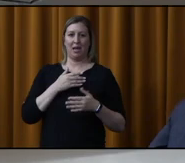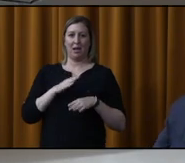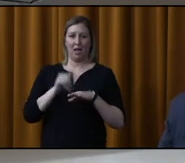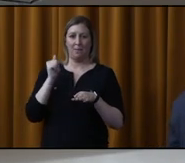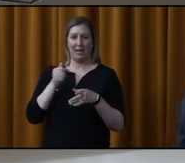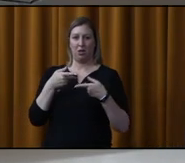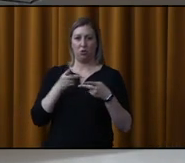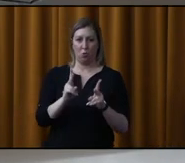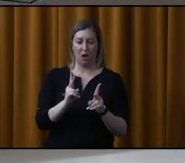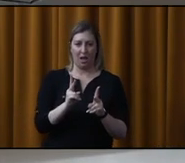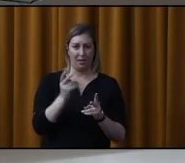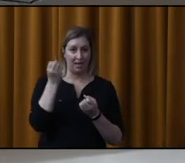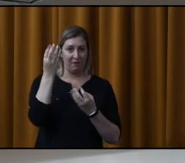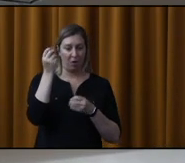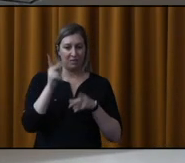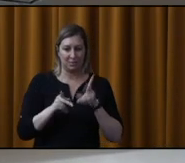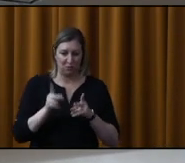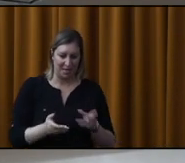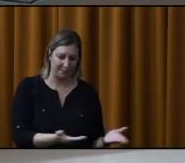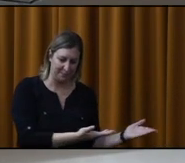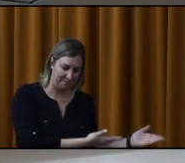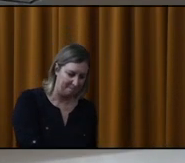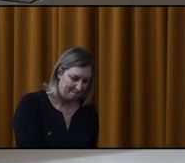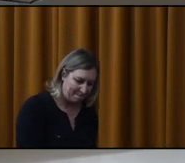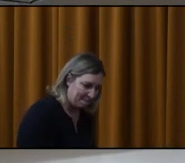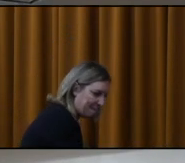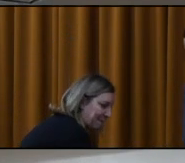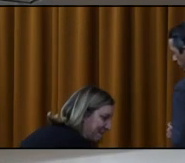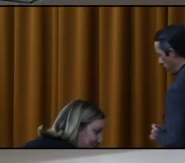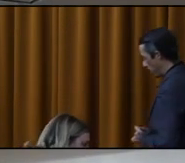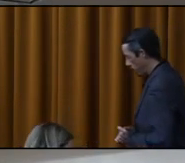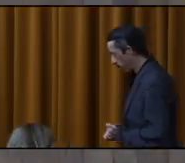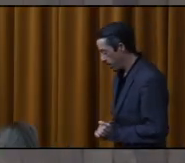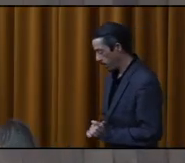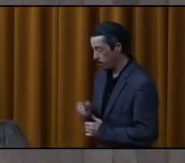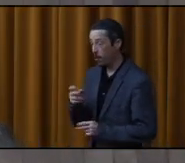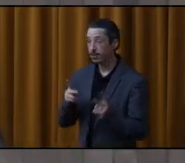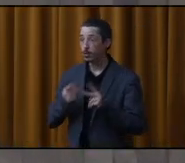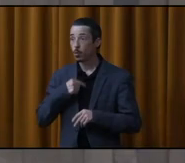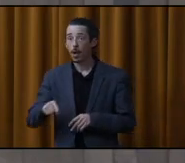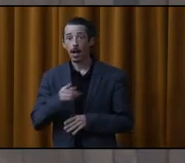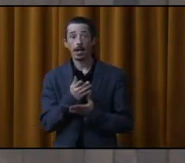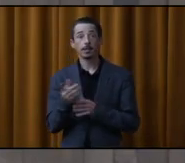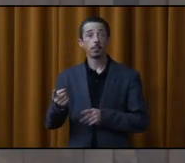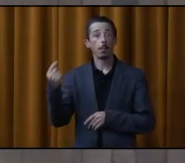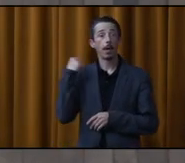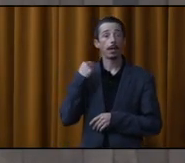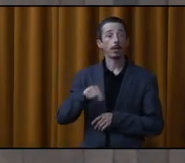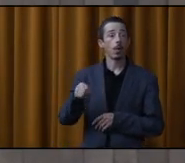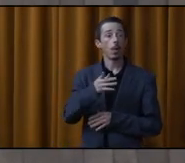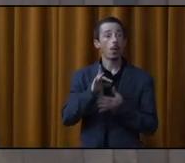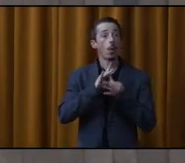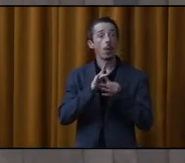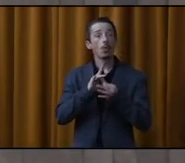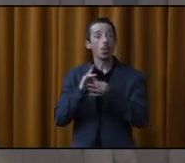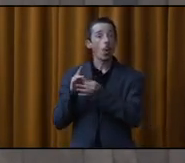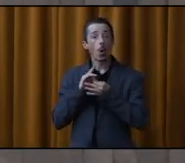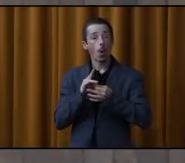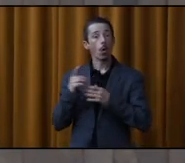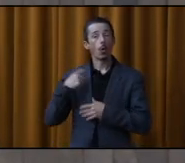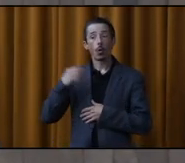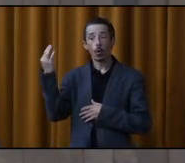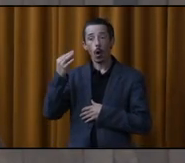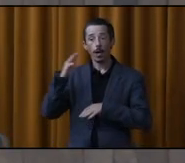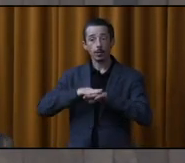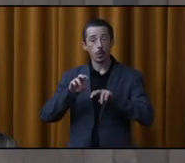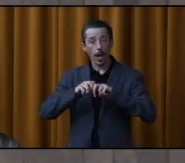informer les citoyens que, pas plus tard que la semaine dernière, certains, plusieurs de vos élus ont été à l'union, le congrès, les assises, pardon, je